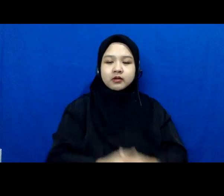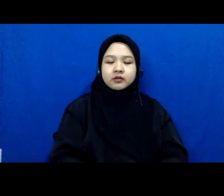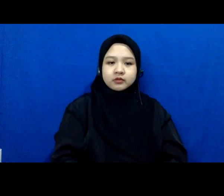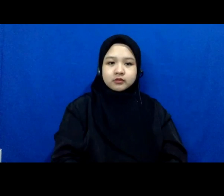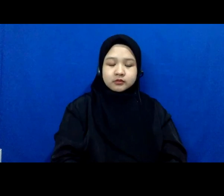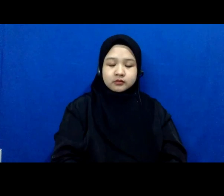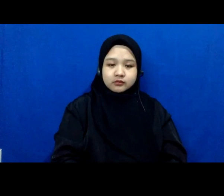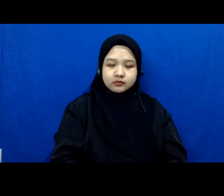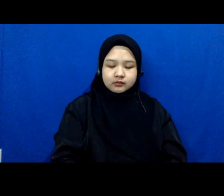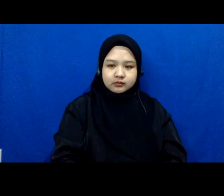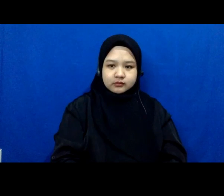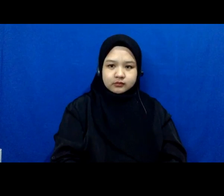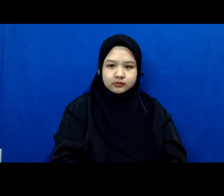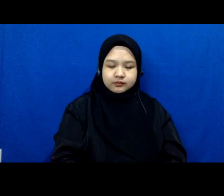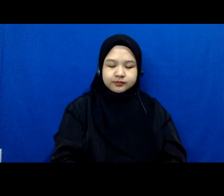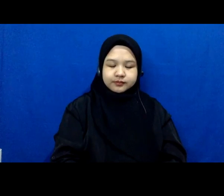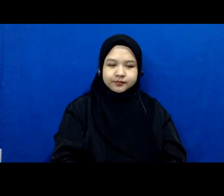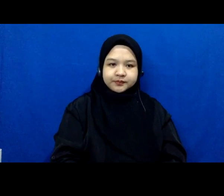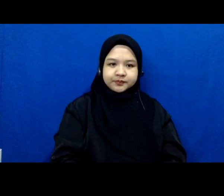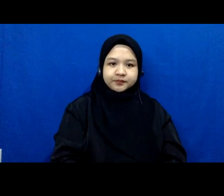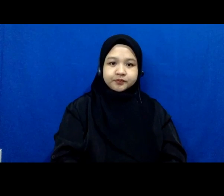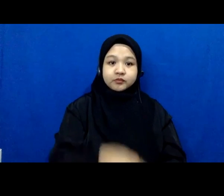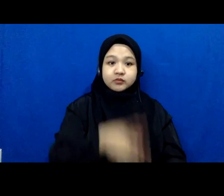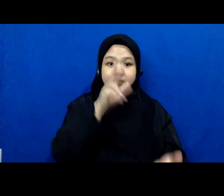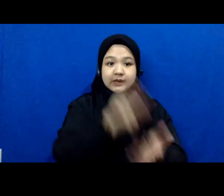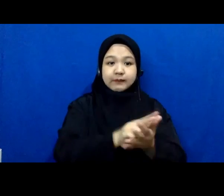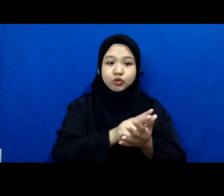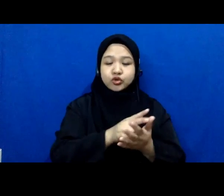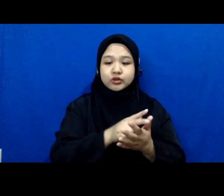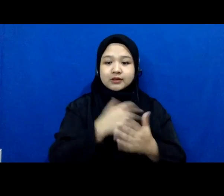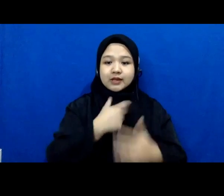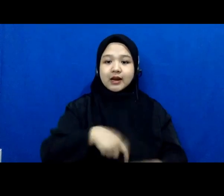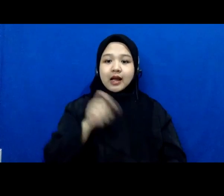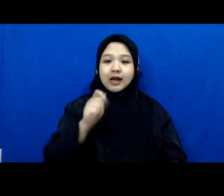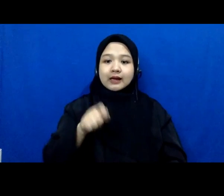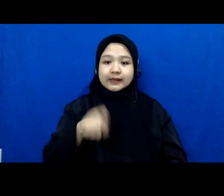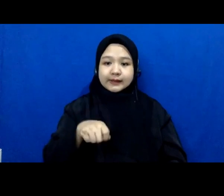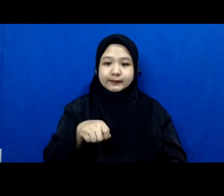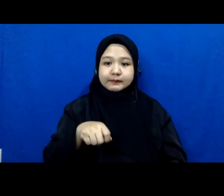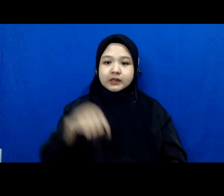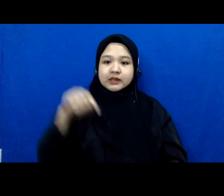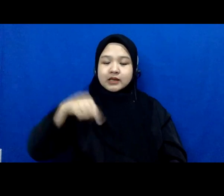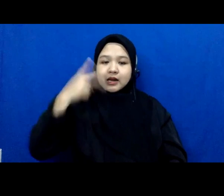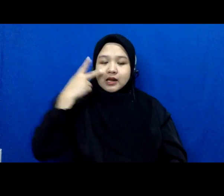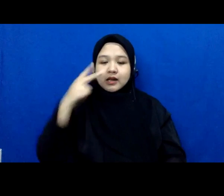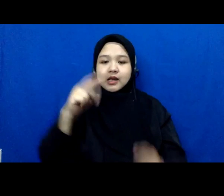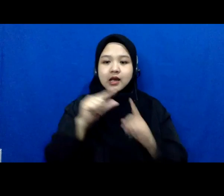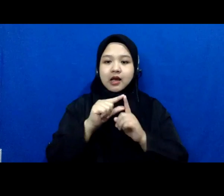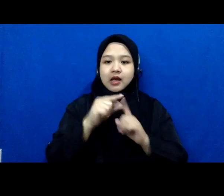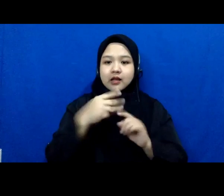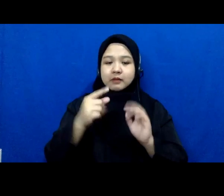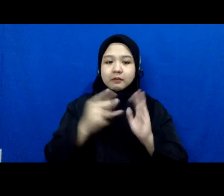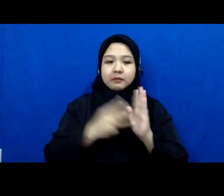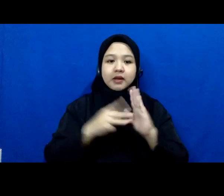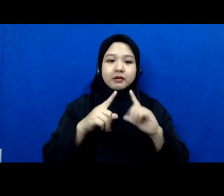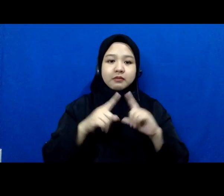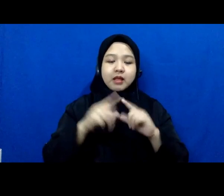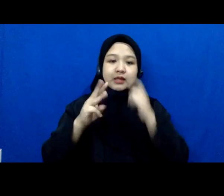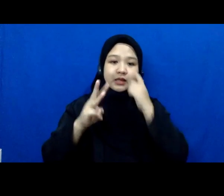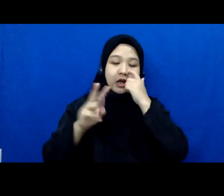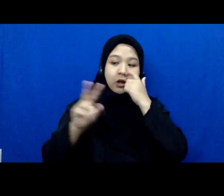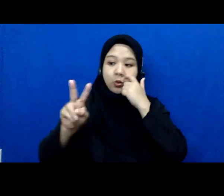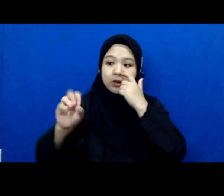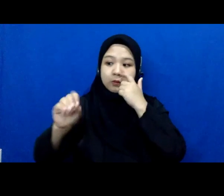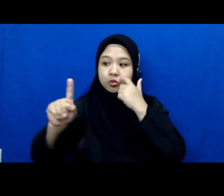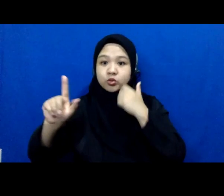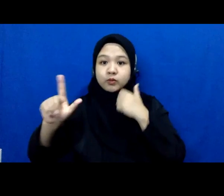bahkan selain keputusan hakim sekarang nih Mbak Ninding kalau Mbak Ninding lihat PERMA 3 2017 kalau untuk yang